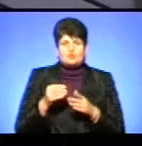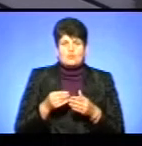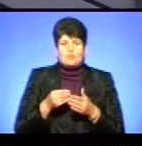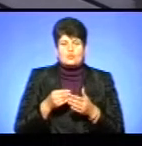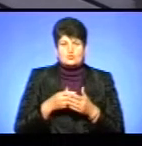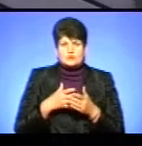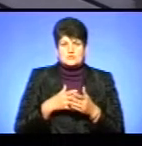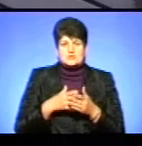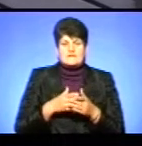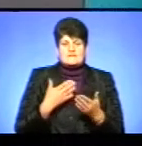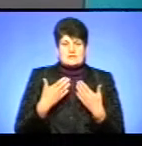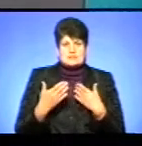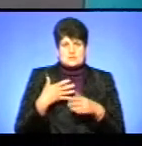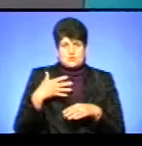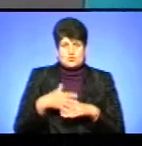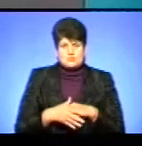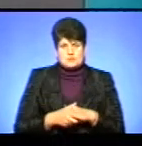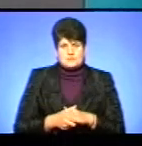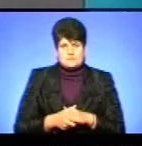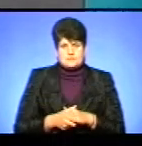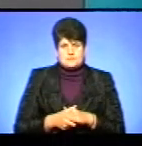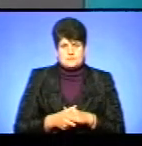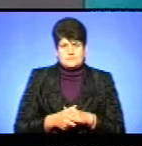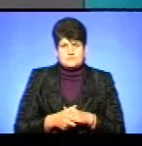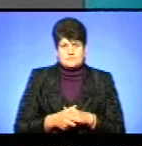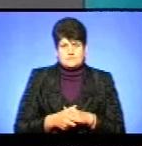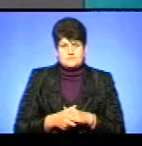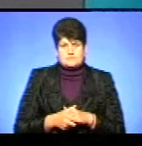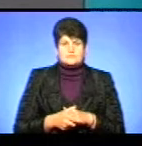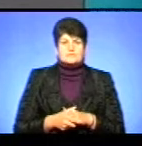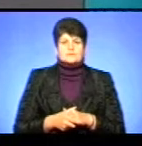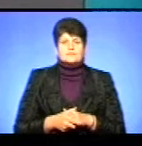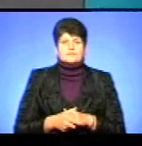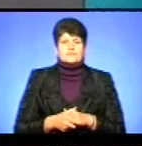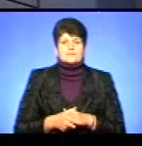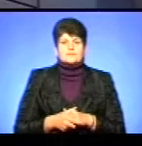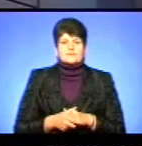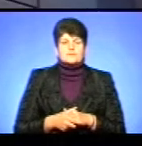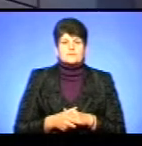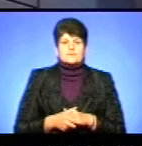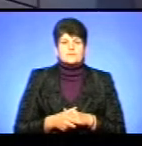поставитися з розумінням. Давайте ми почуємо телефонний дзвінок, в нас є глядач. Доброго вечора, ми вас слухаємо.